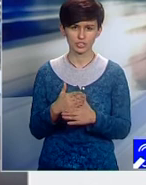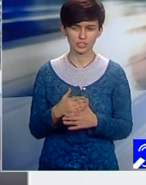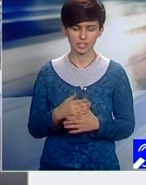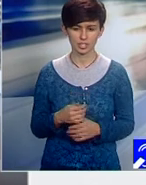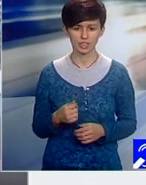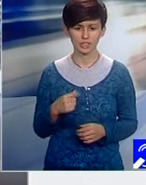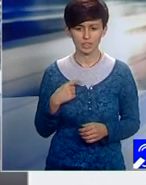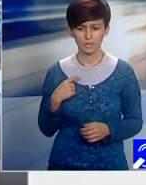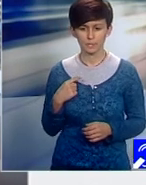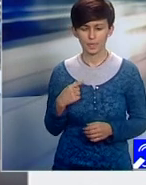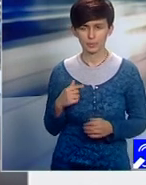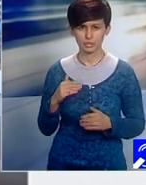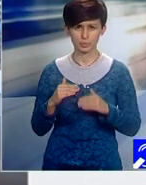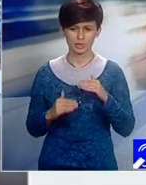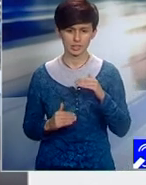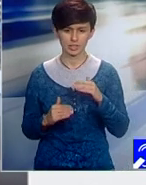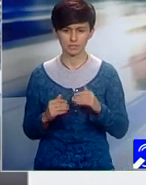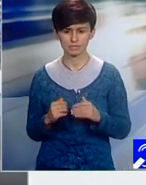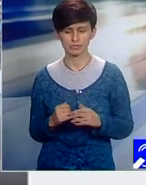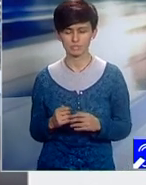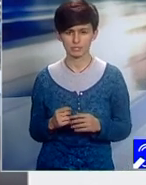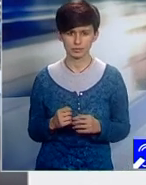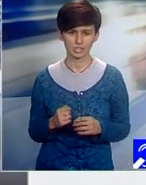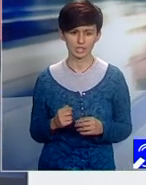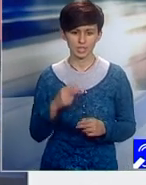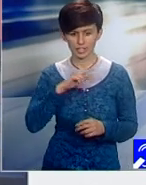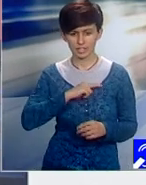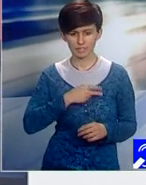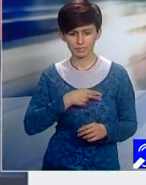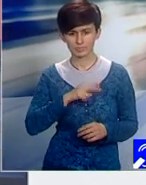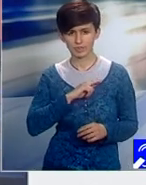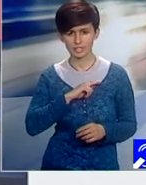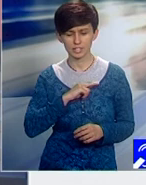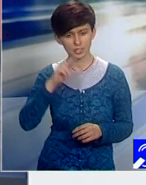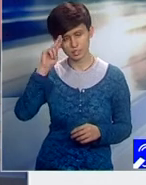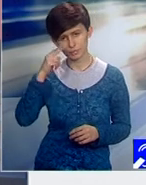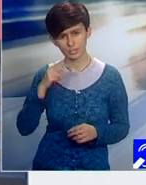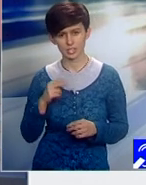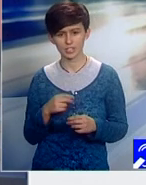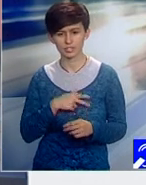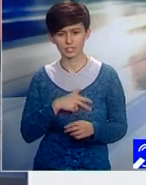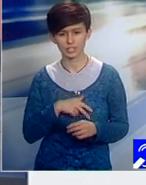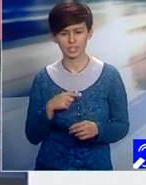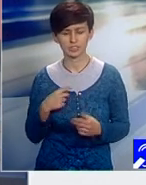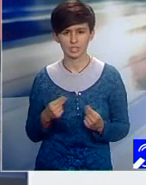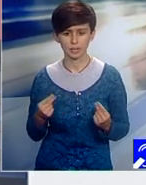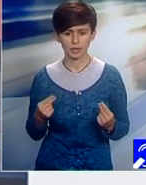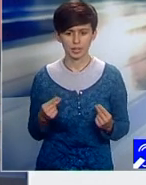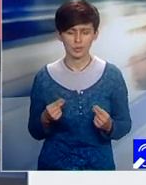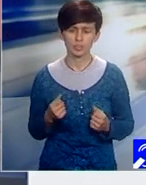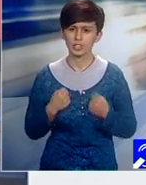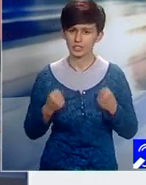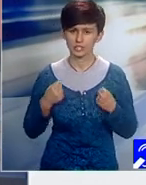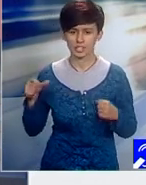sub egida corporației și a răspunderii sociale. Sunt o serie de proiecte la care sponsorii s-au afiliat și uite,